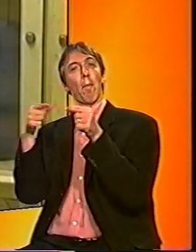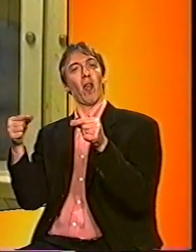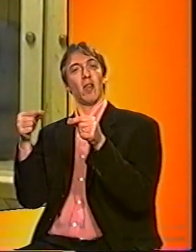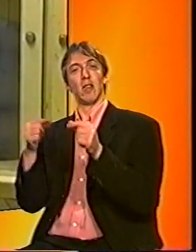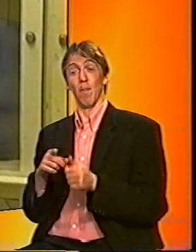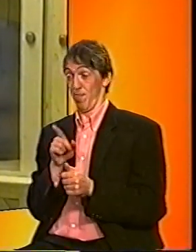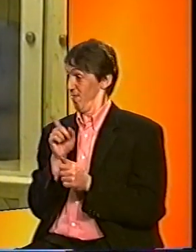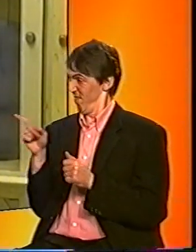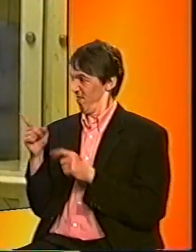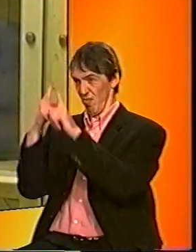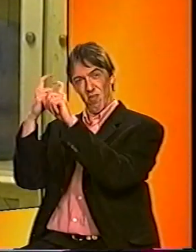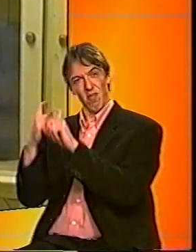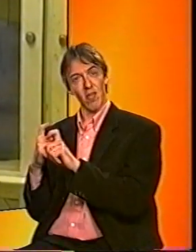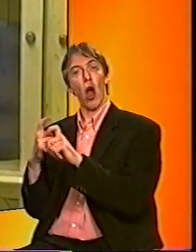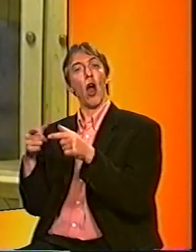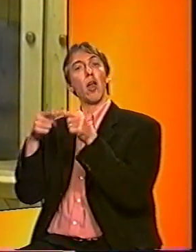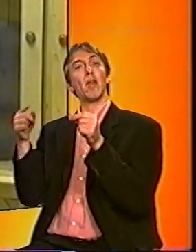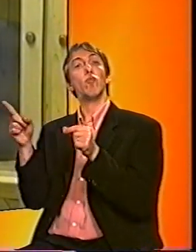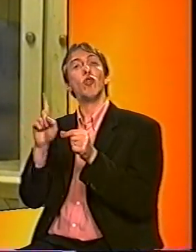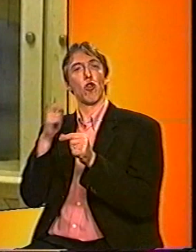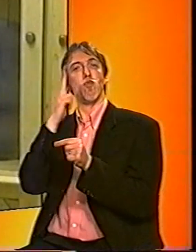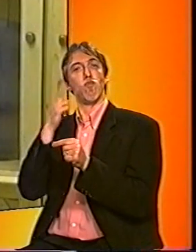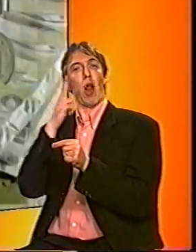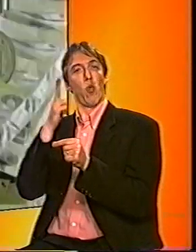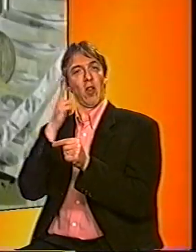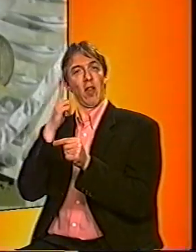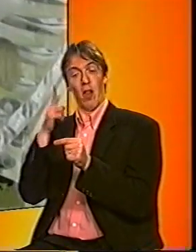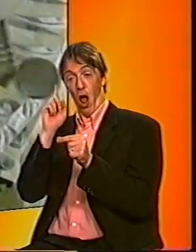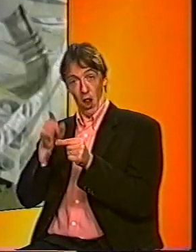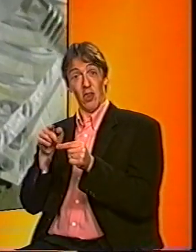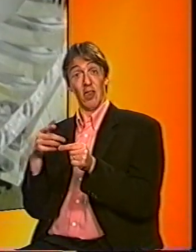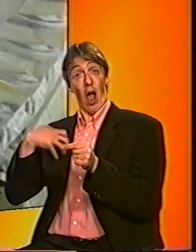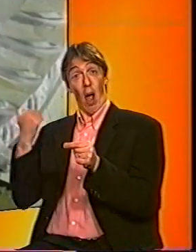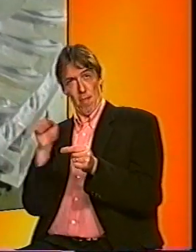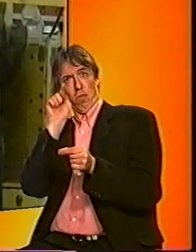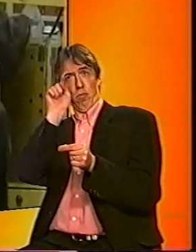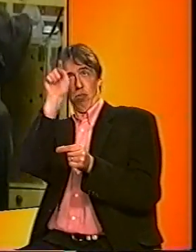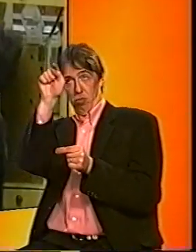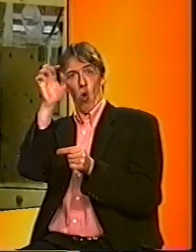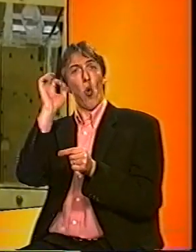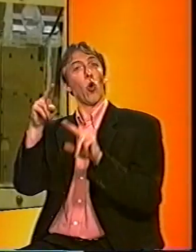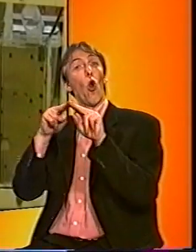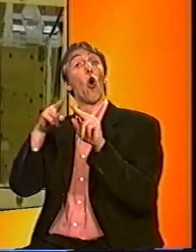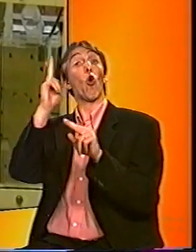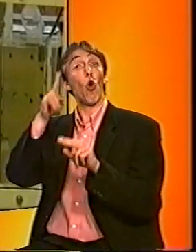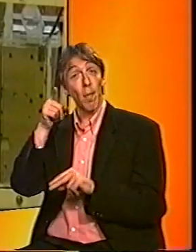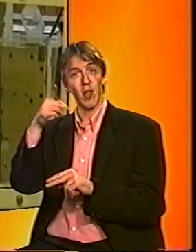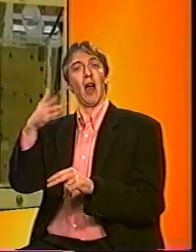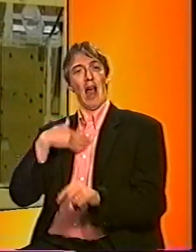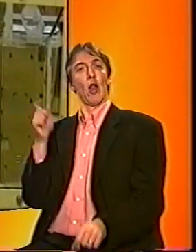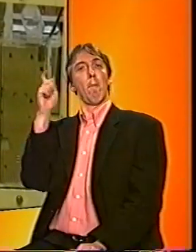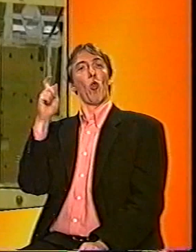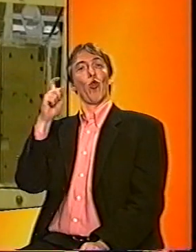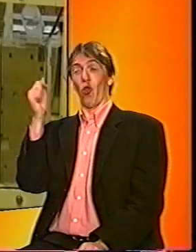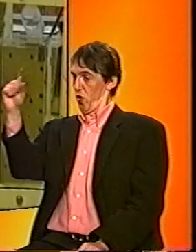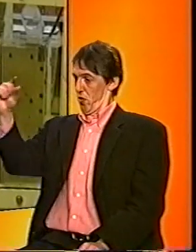Dit is het Japanse teken voor bruin. Als Ai-chan de goede kleur aanwijst, krijgt ze een muntje. Daarna kan ze dan kiezen wat ze van